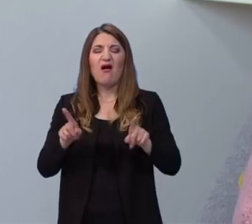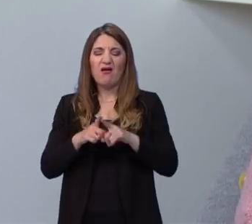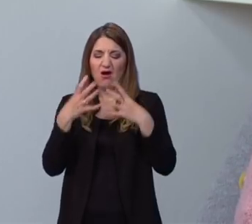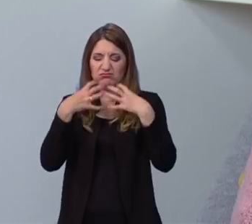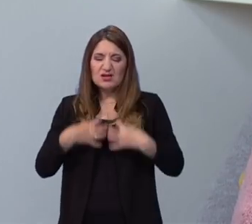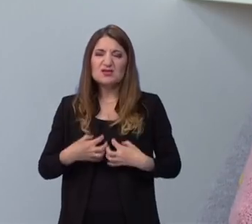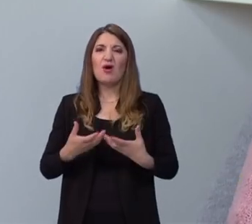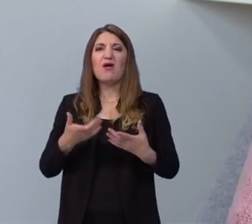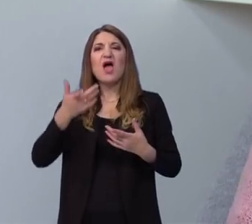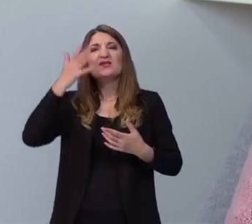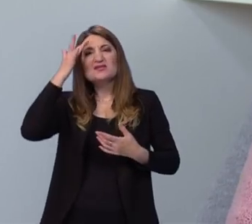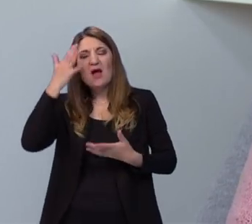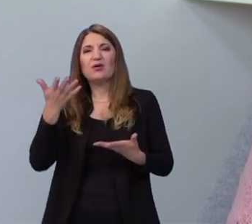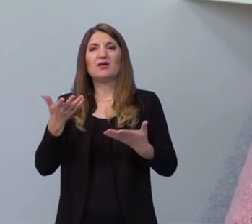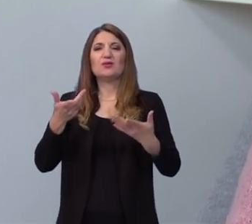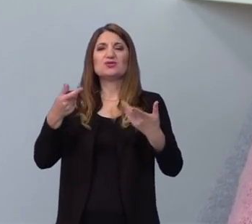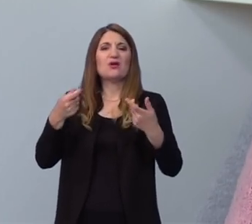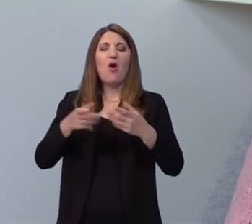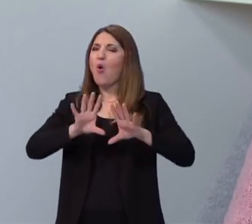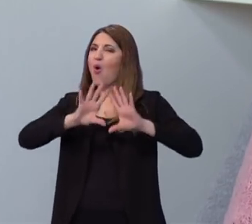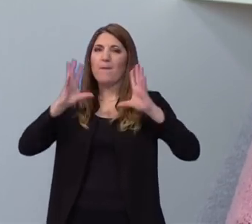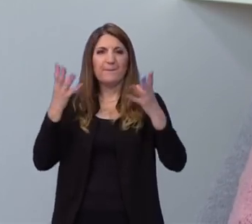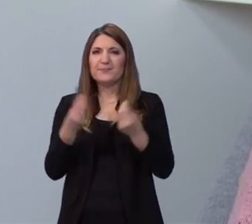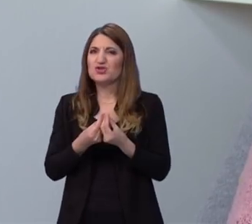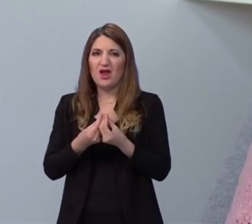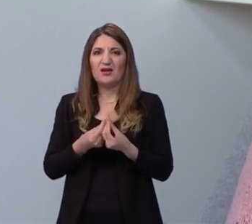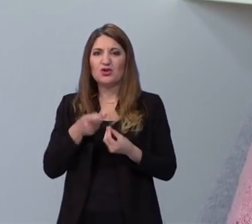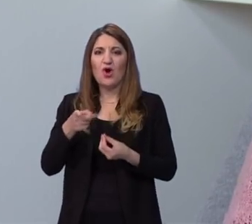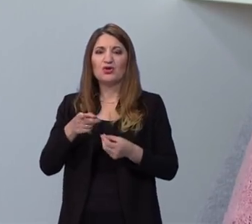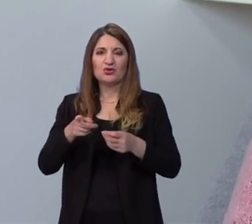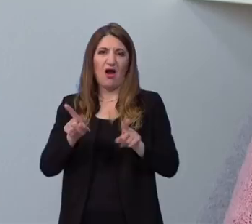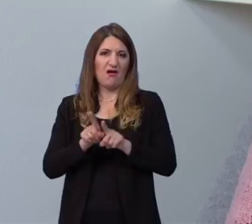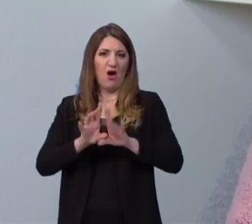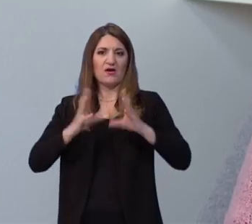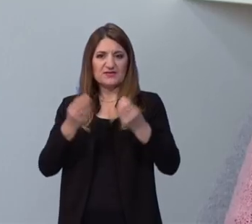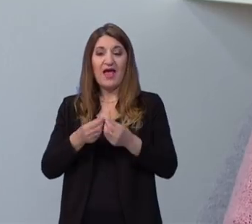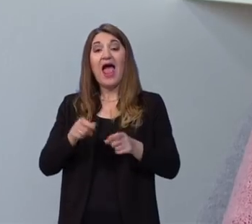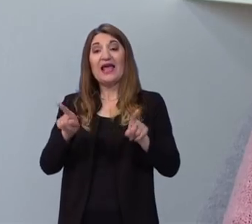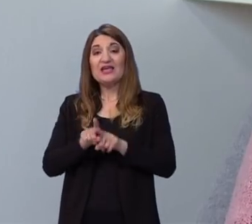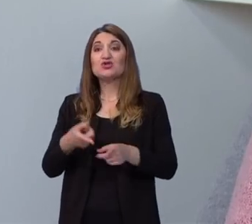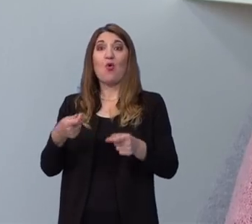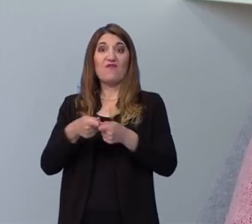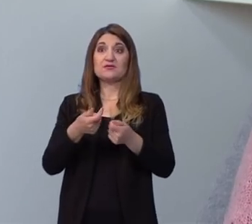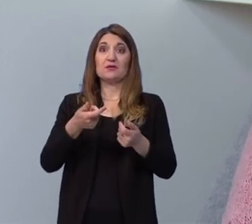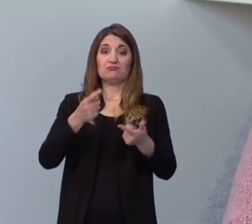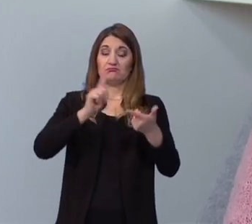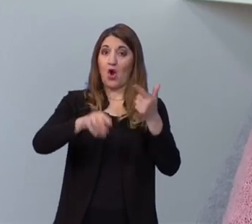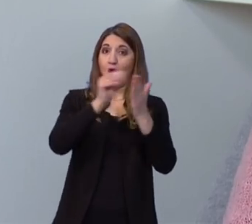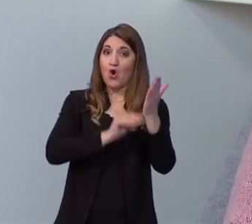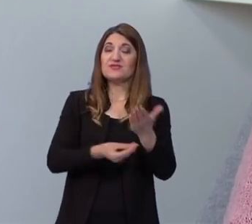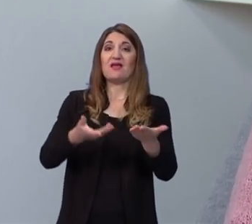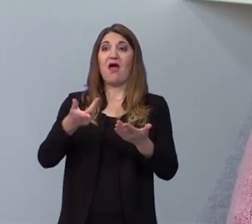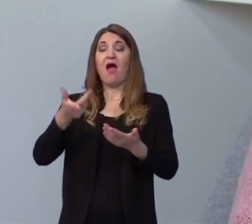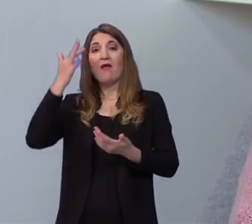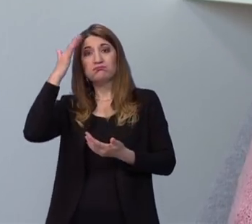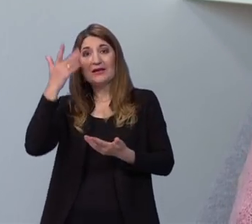zabrinutost vezano uz općenito, znači generalizirana, onda je vezano uz ocijne, uz brigu, odresljene itd.